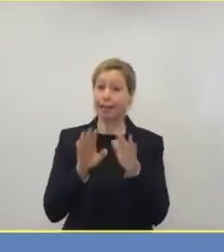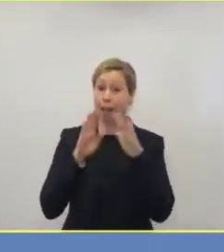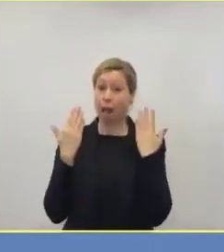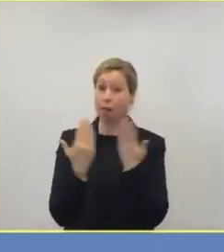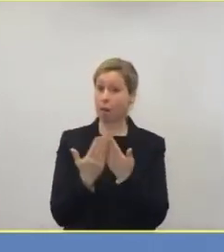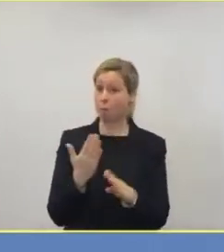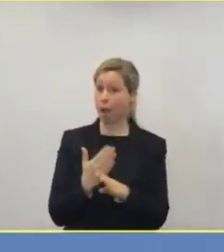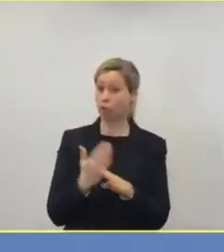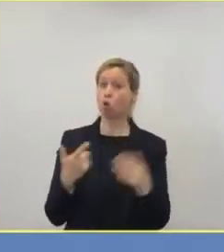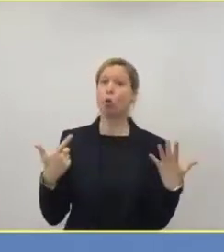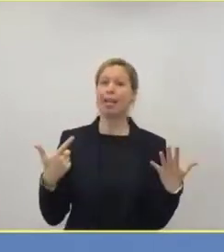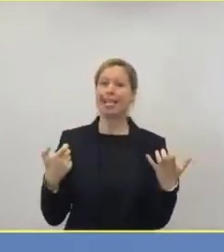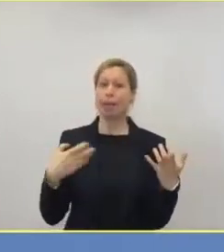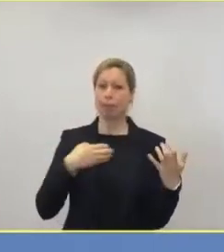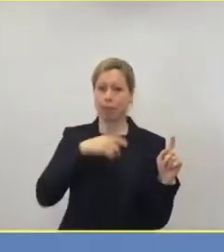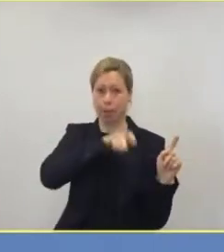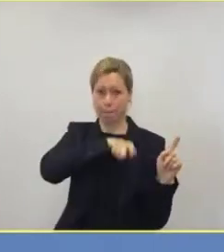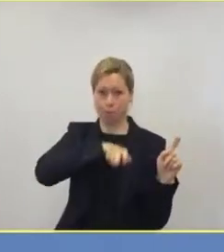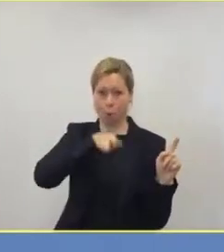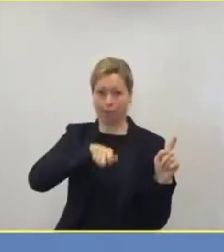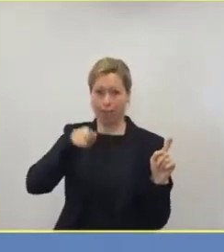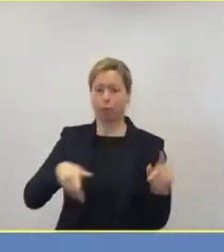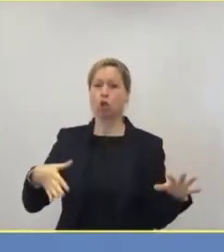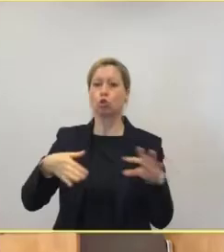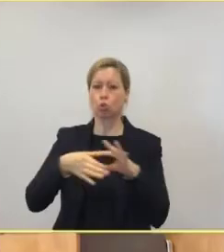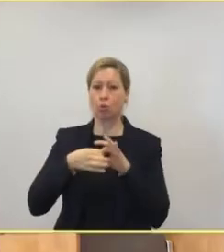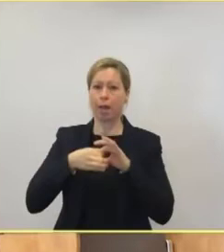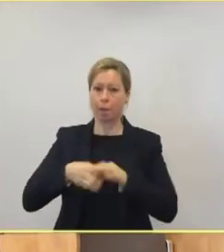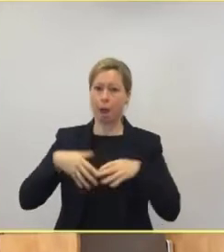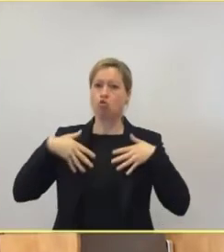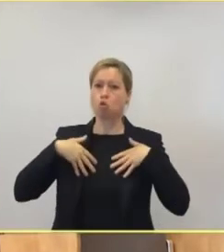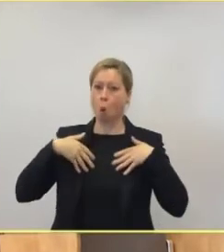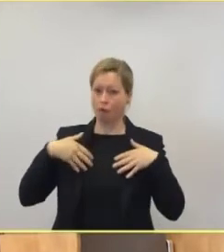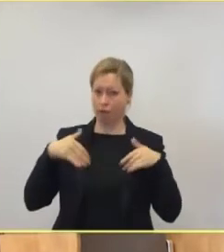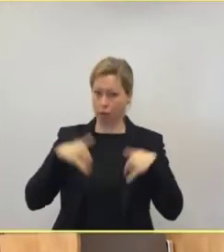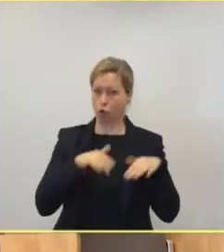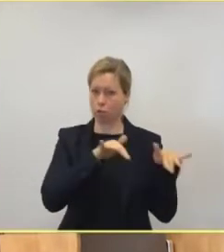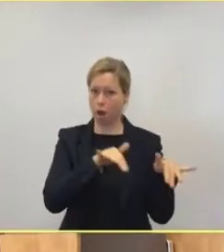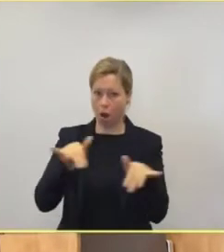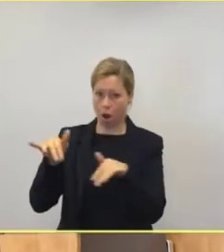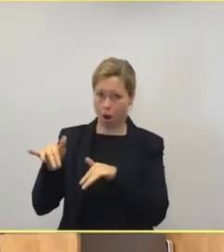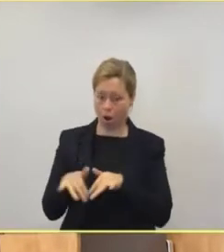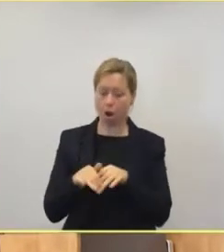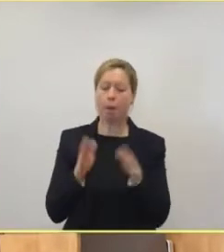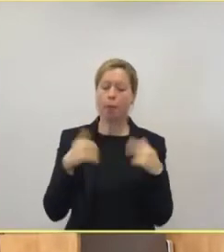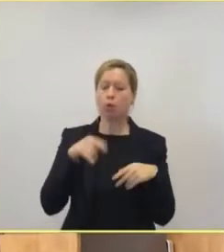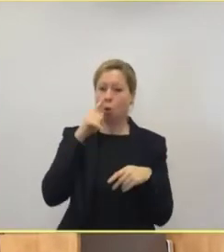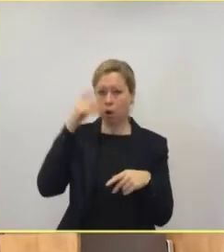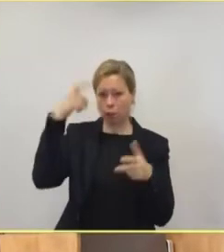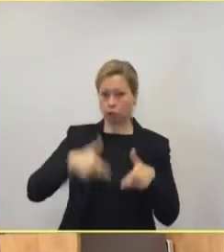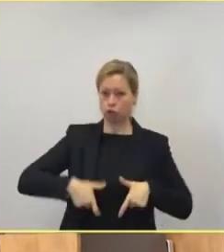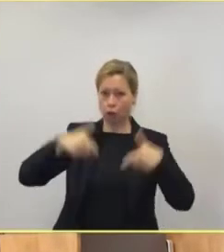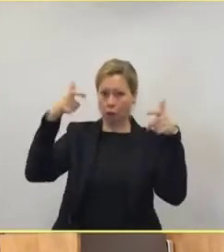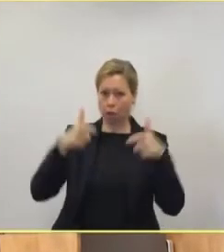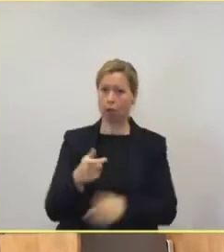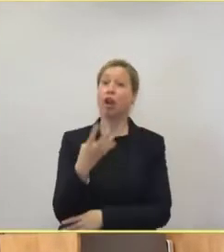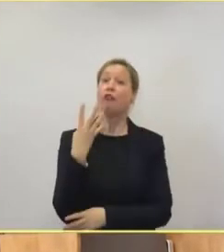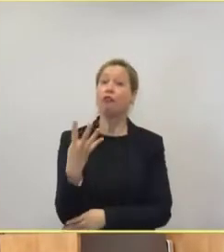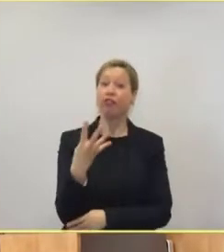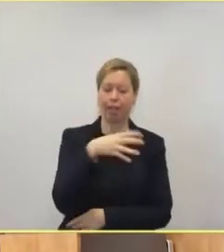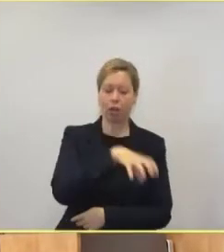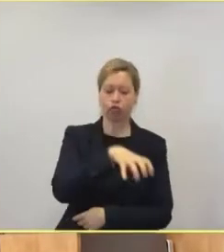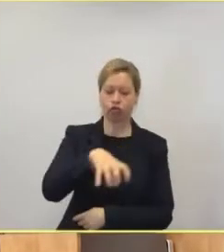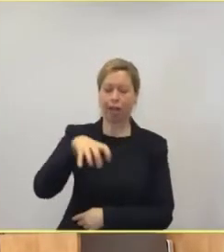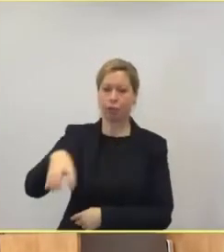nur mit Covid auf Normalstationen an der Charité. Wir haben vier Stationen, Normalstationen umfunktioniert zu